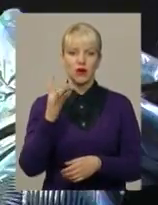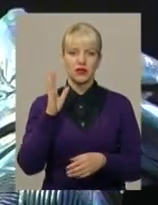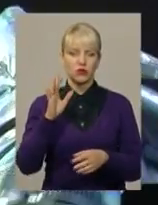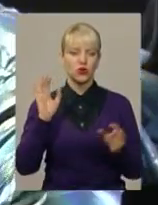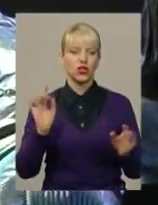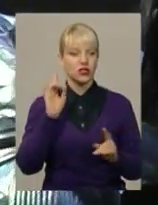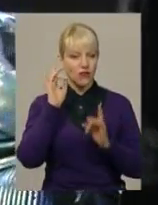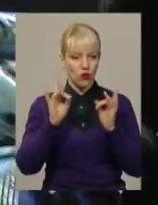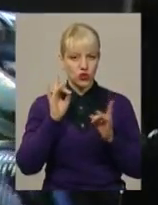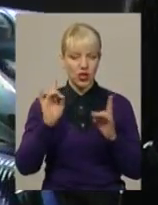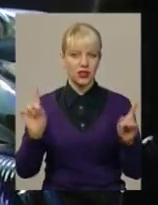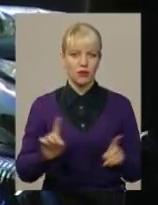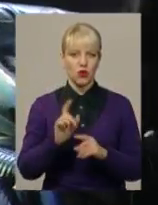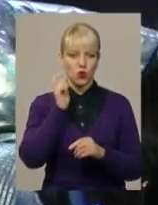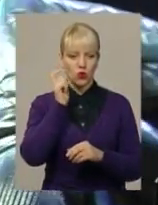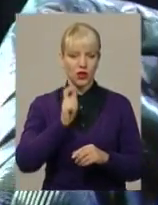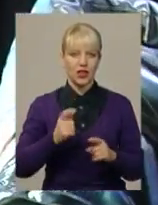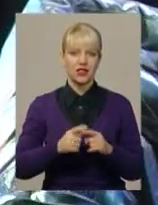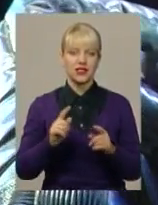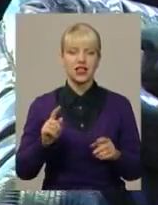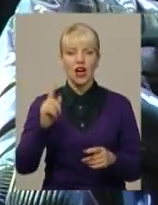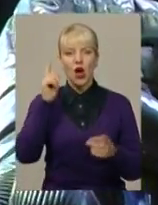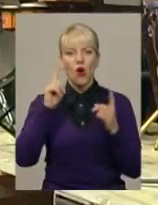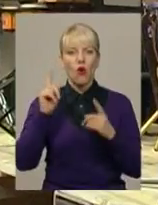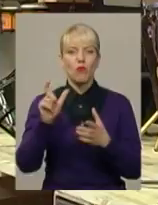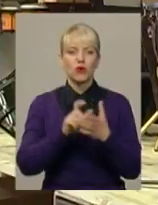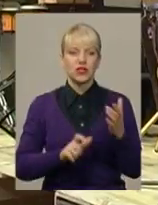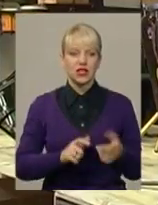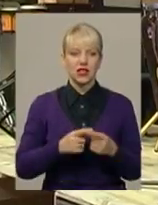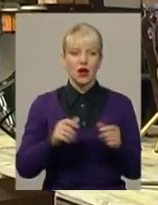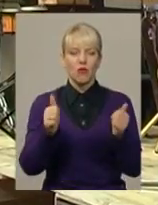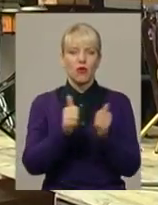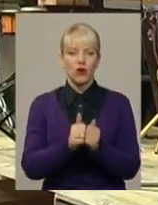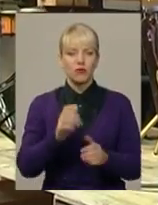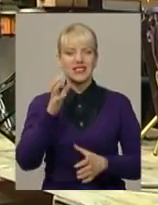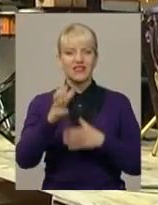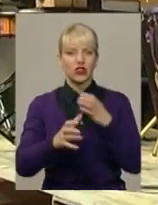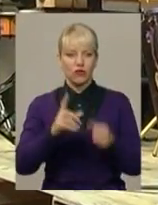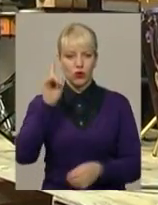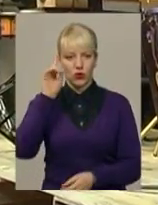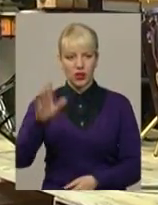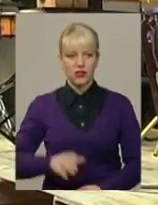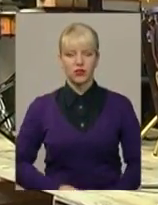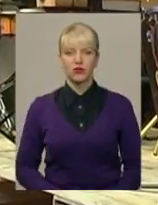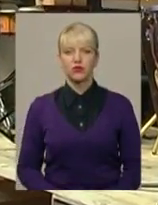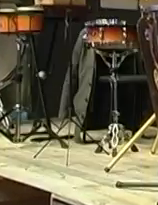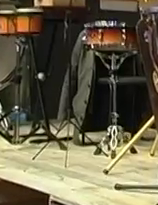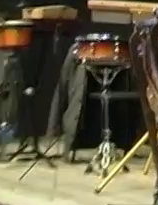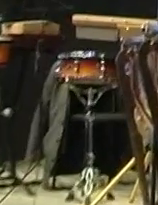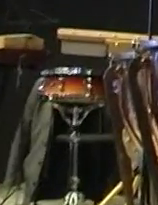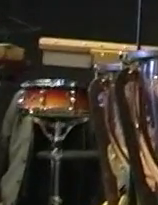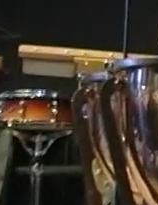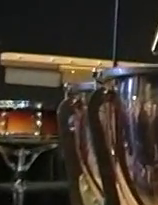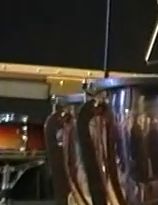українських композиторів Мирослава Скорика, Василя Барвінського, Лесі Дичко поряд зі світовою класикою. Наталя Захарчук, Юрій